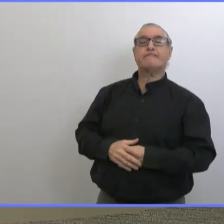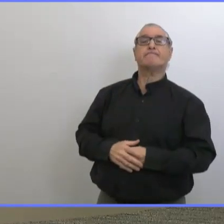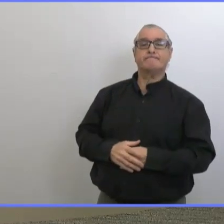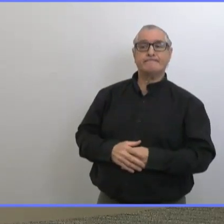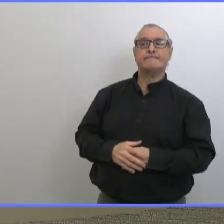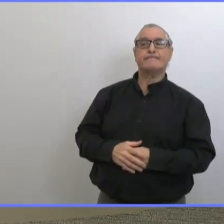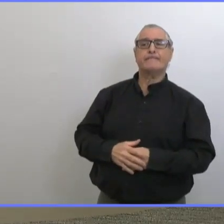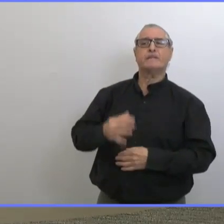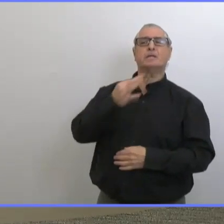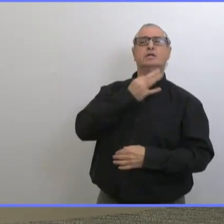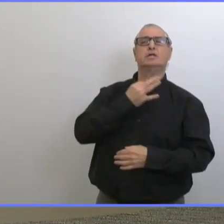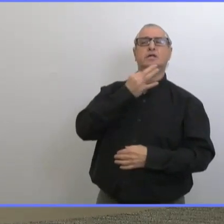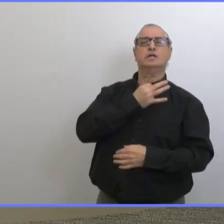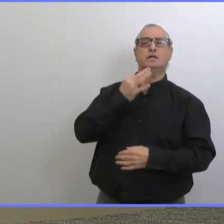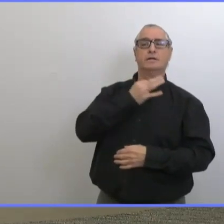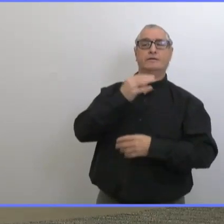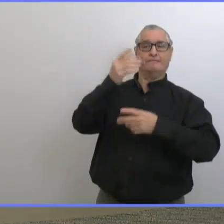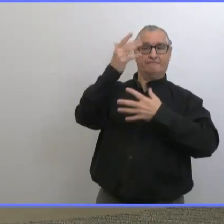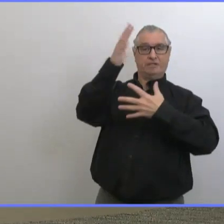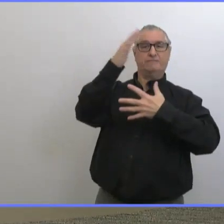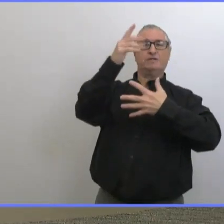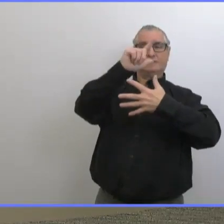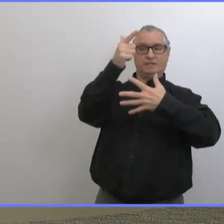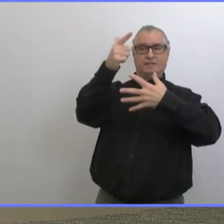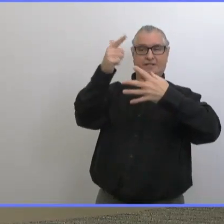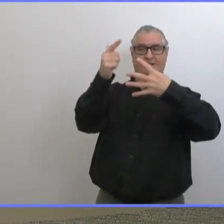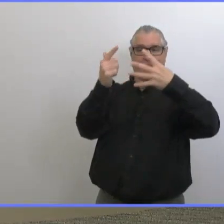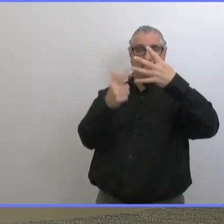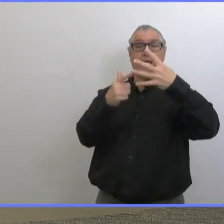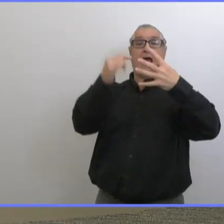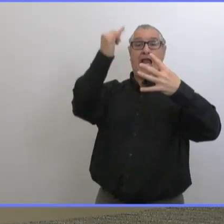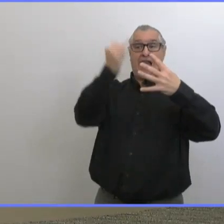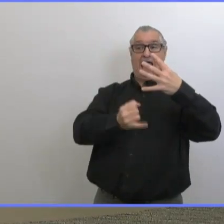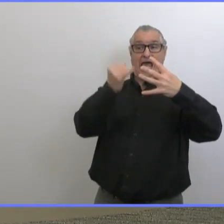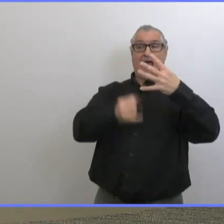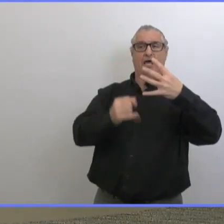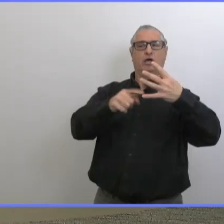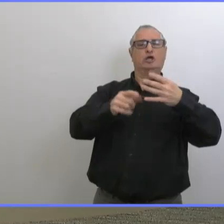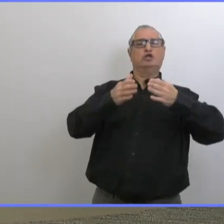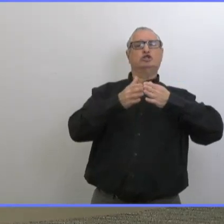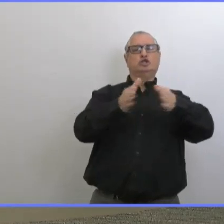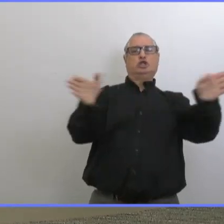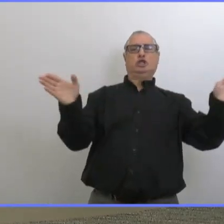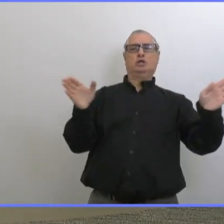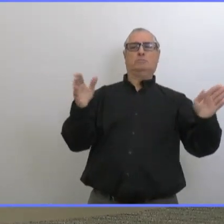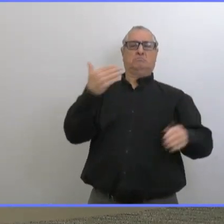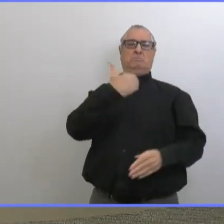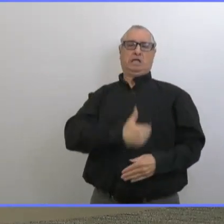quand la vaccination va être offerte à la population en général comment est-ce que les gens vont prendre rendez-vous